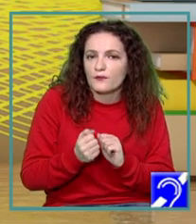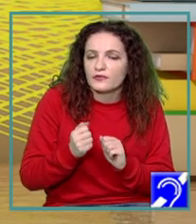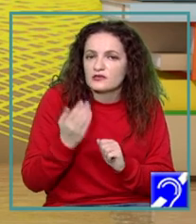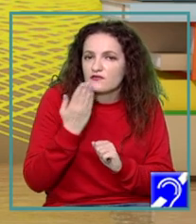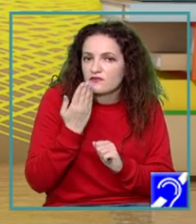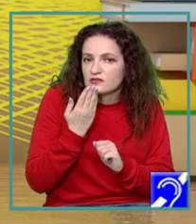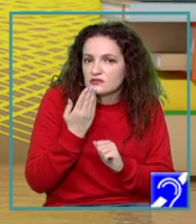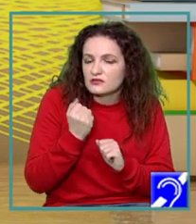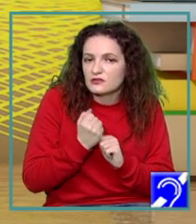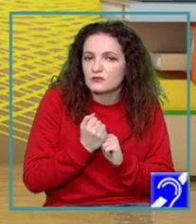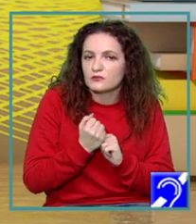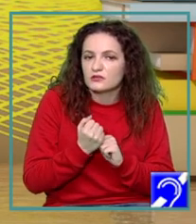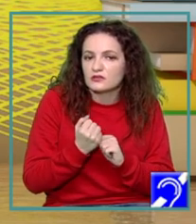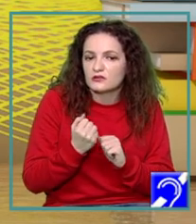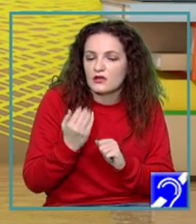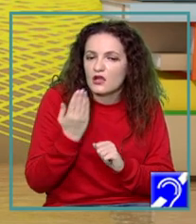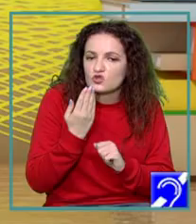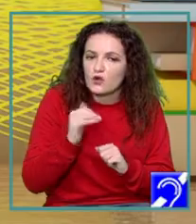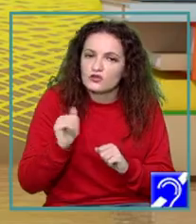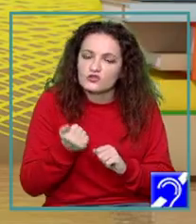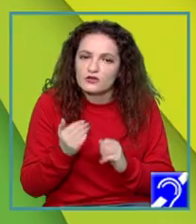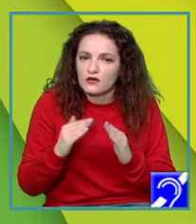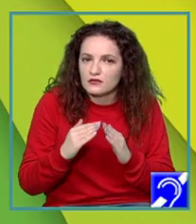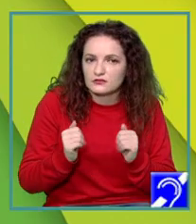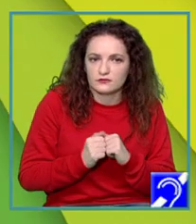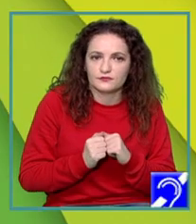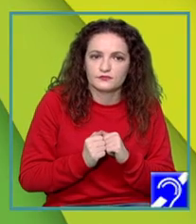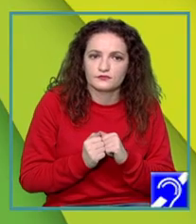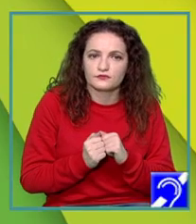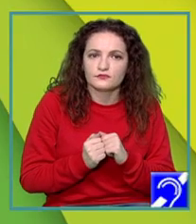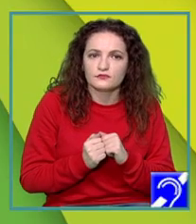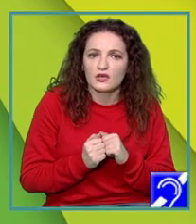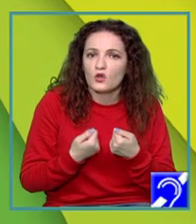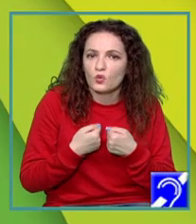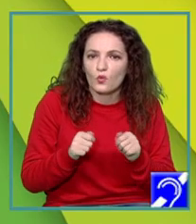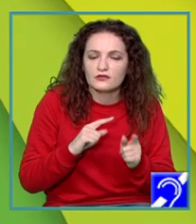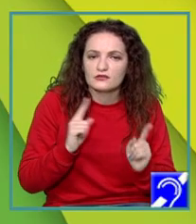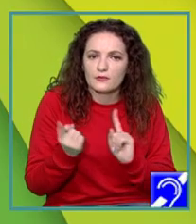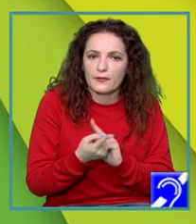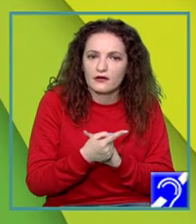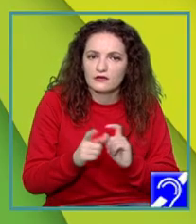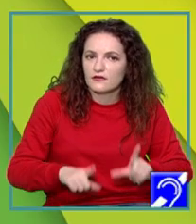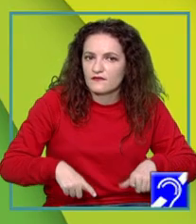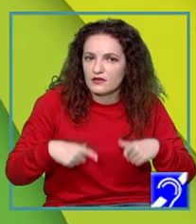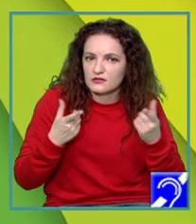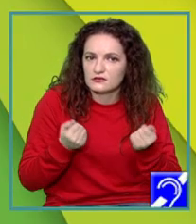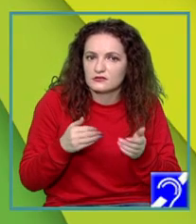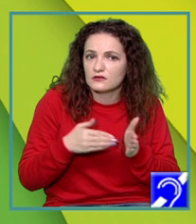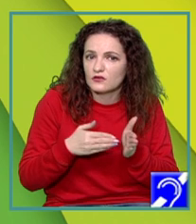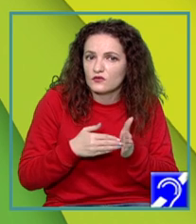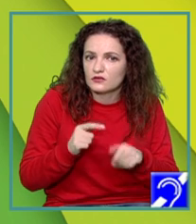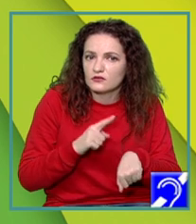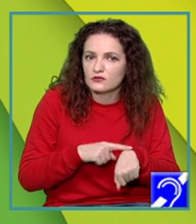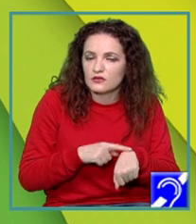organizăm activitățile altfel decât eram obișnuiți. Toate aceste schimbări din viața noastră necesită